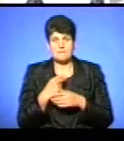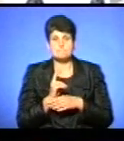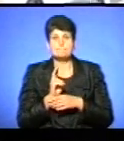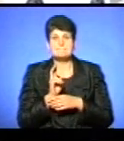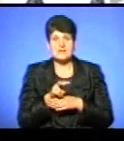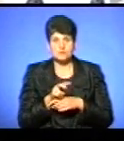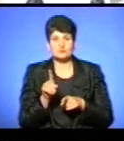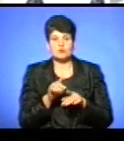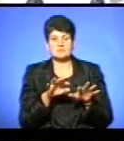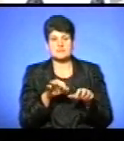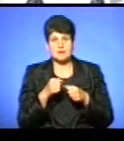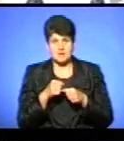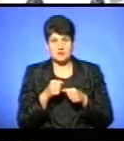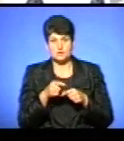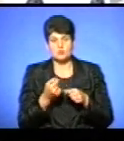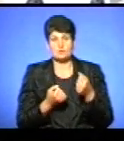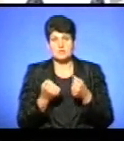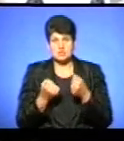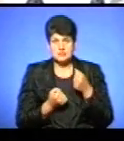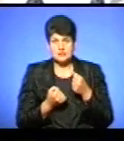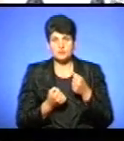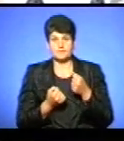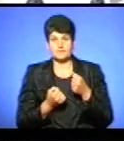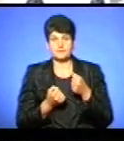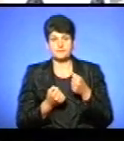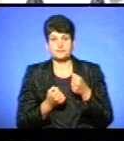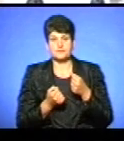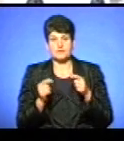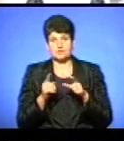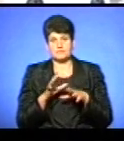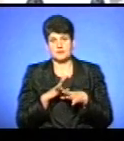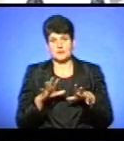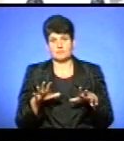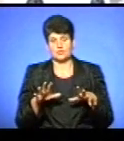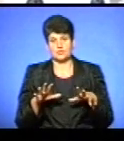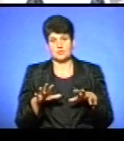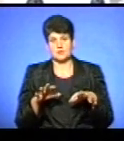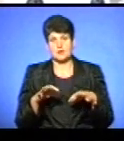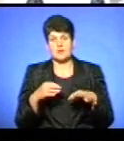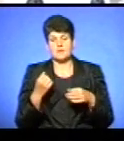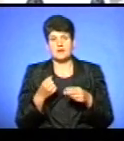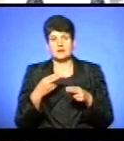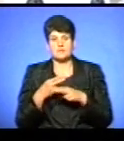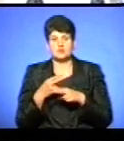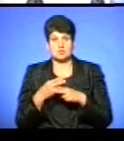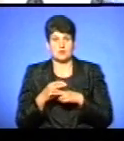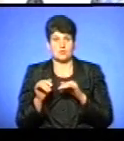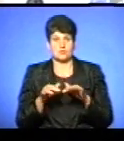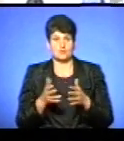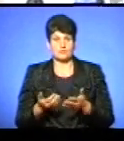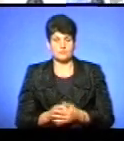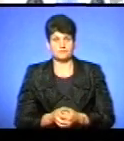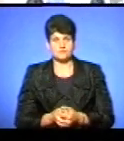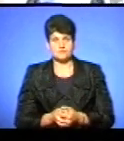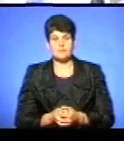щоб забрати його звідси і таким чином, щоб вже не було припаркованої машини, яка перешкоджає дорожньому руху. Ось і так.